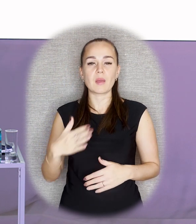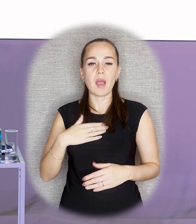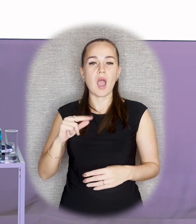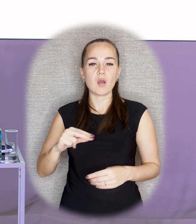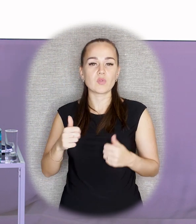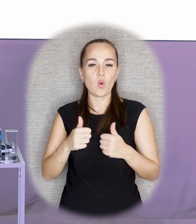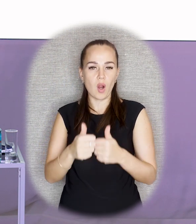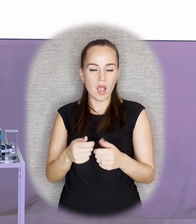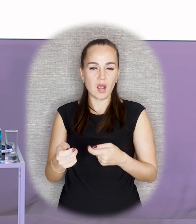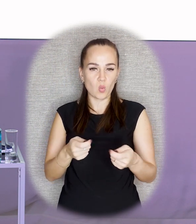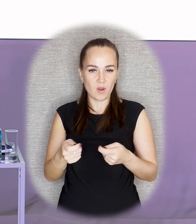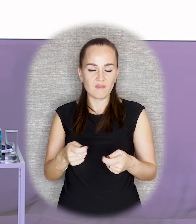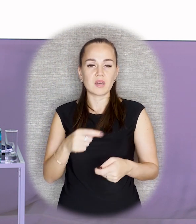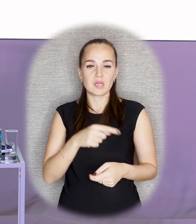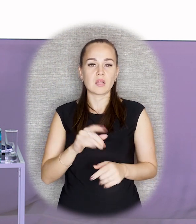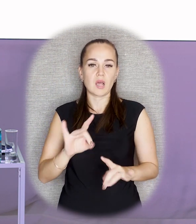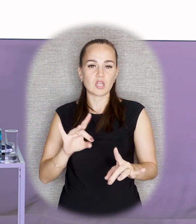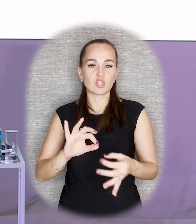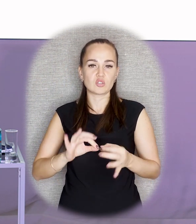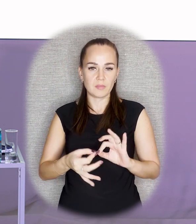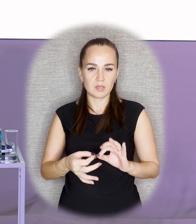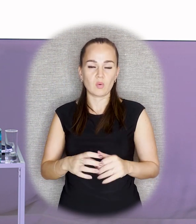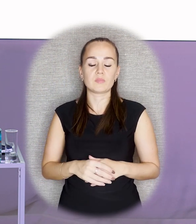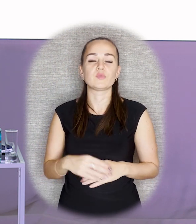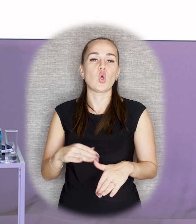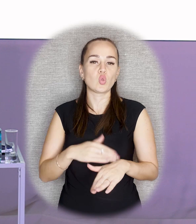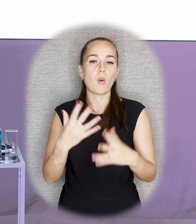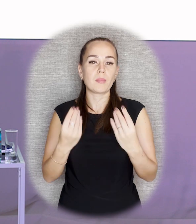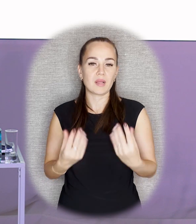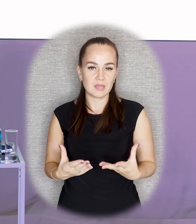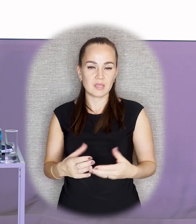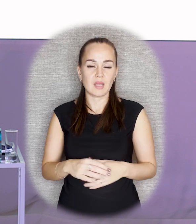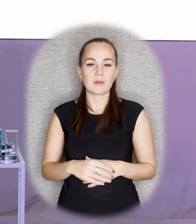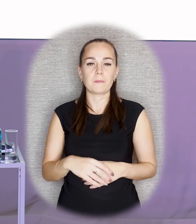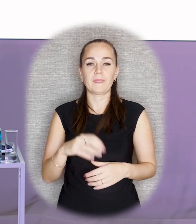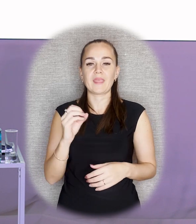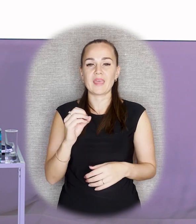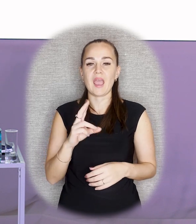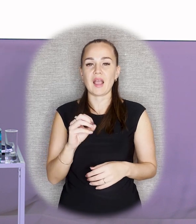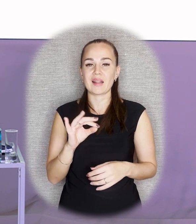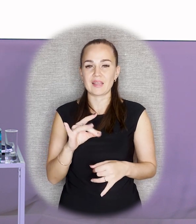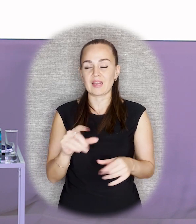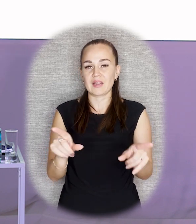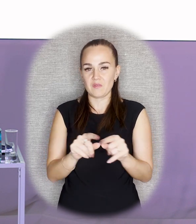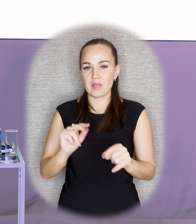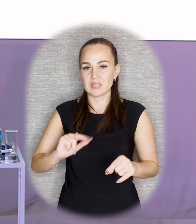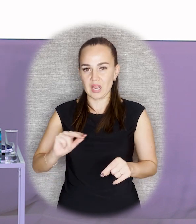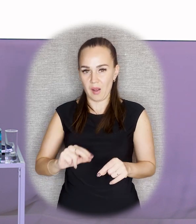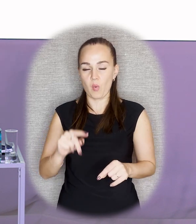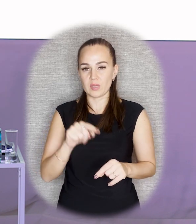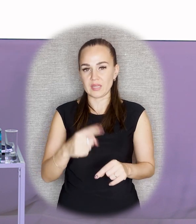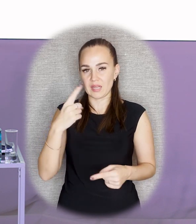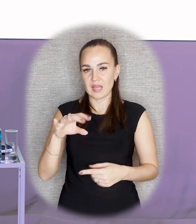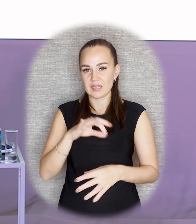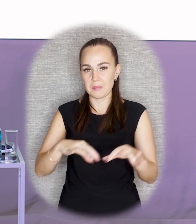руководитель Невского 19. Добрый день, коллеги. Мы с Екатериной работали над этим проектом «Просим снять» и над его